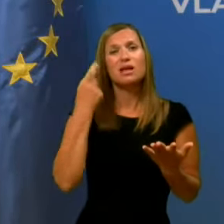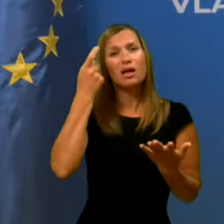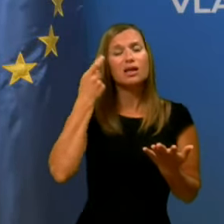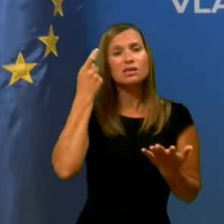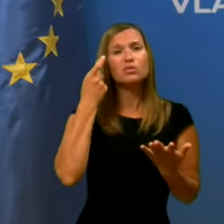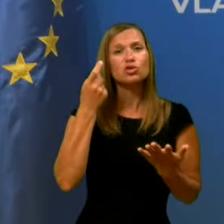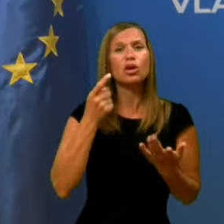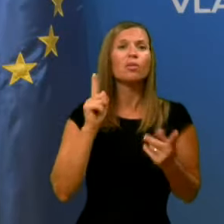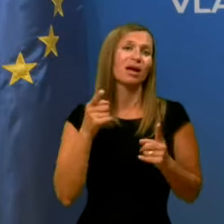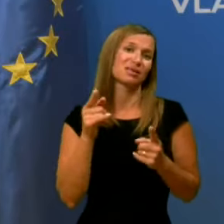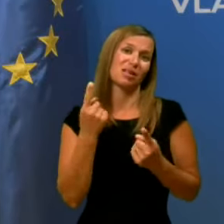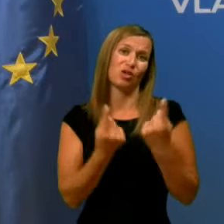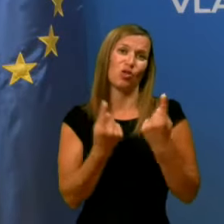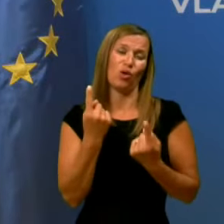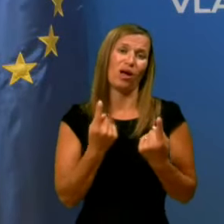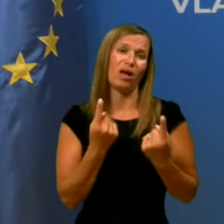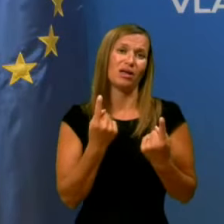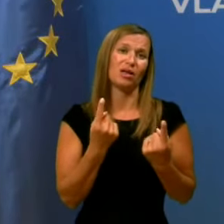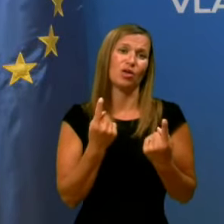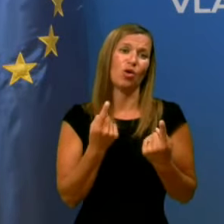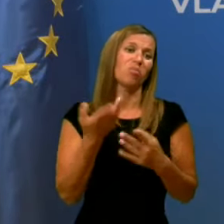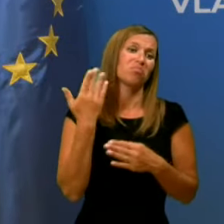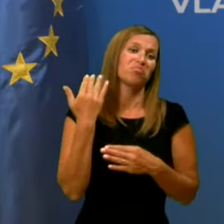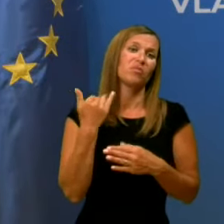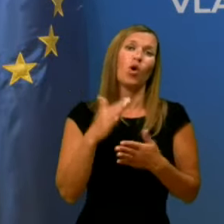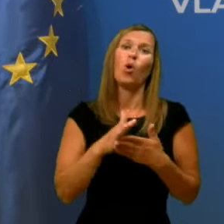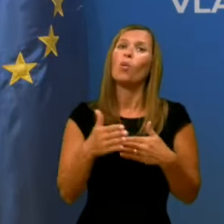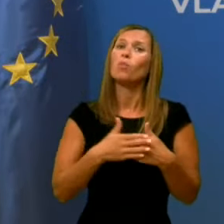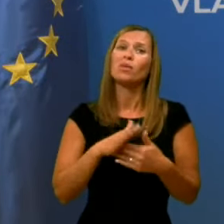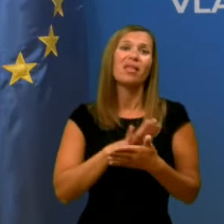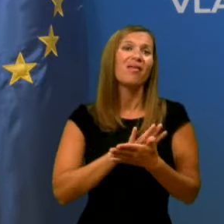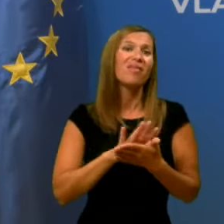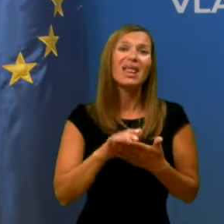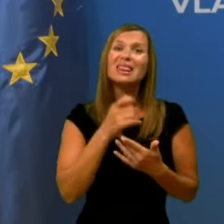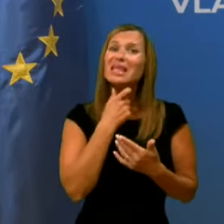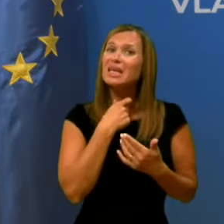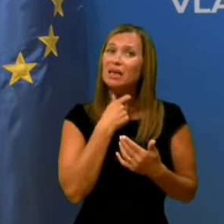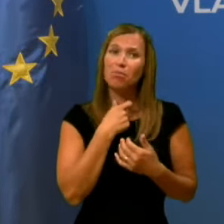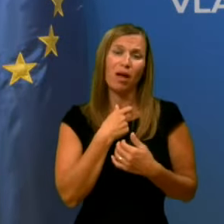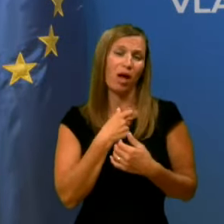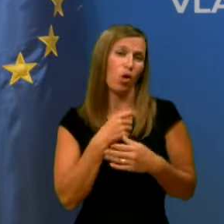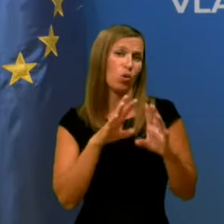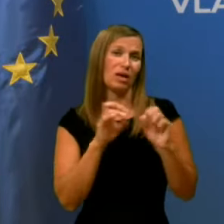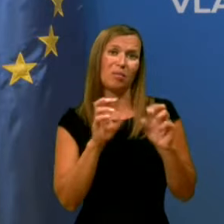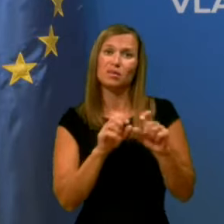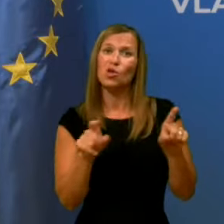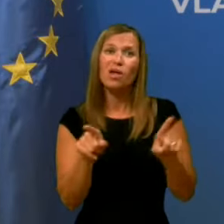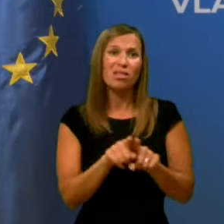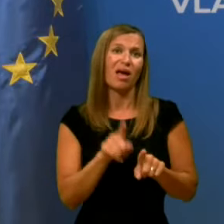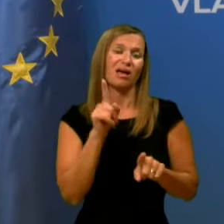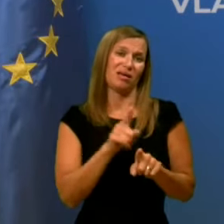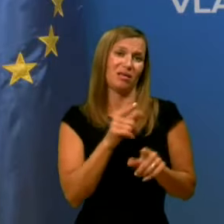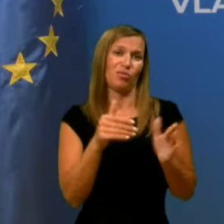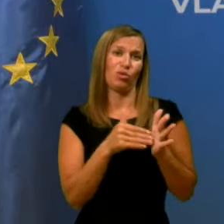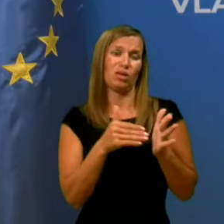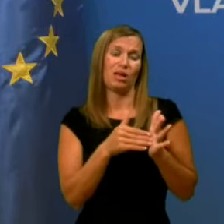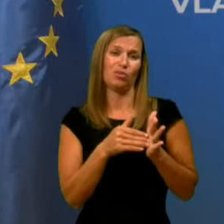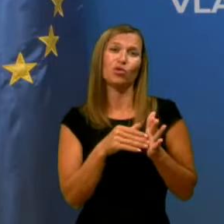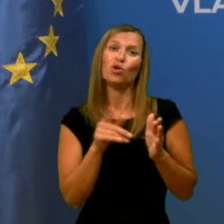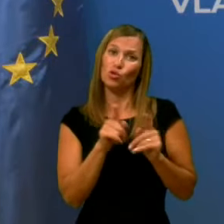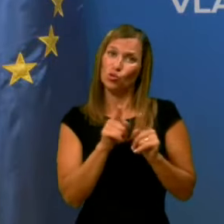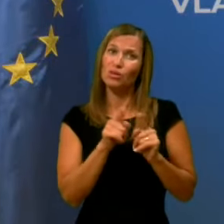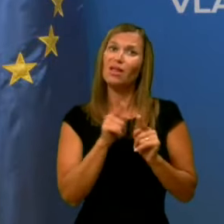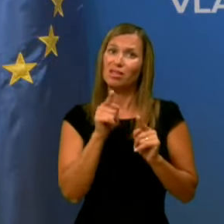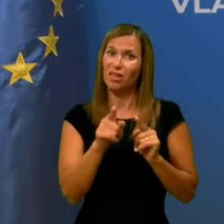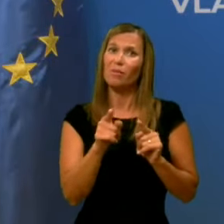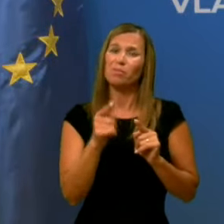kaj se je dogajalo tudi ob navadnih gripah, kjer so ukrepi enaki in potrebni. In tudi tam mislim, da je